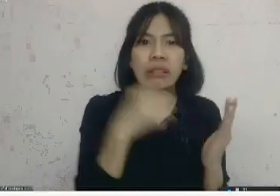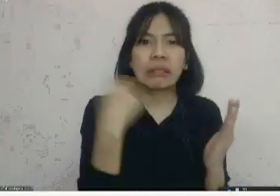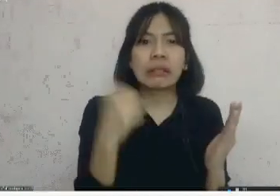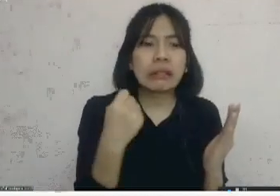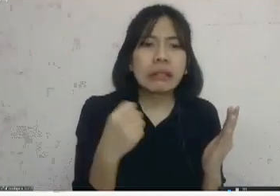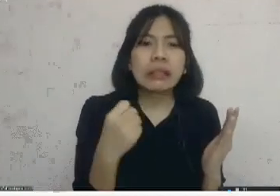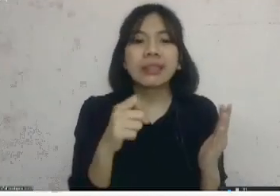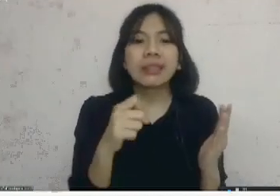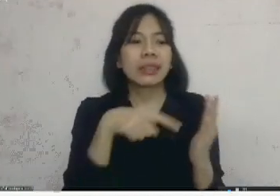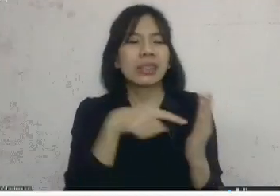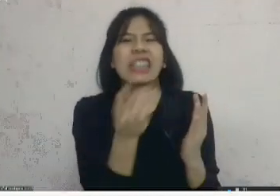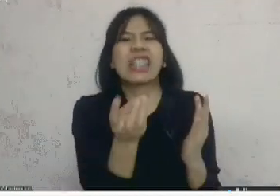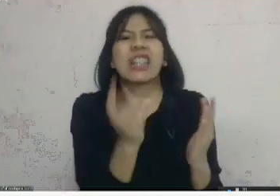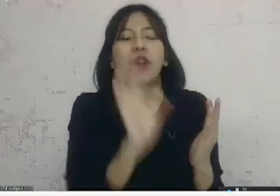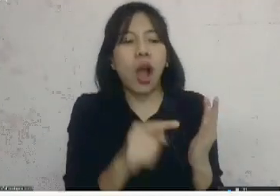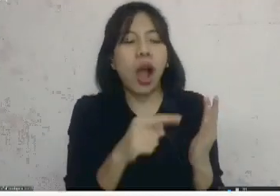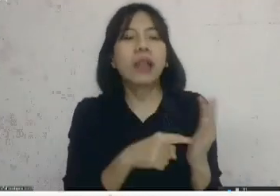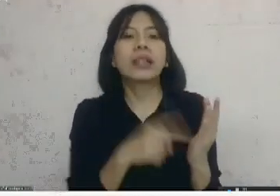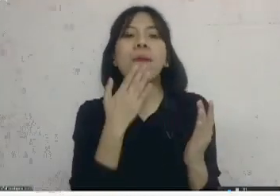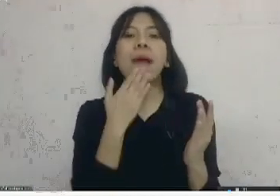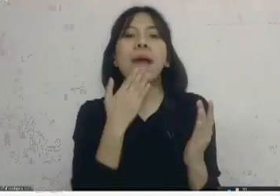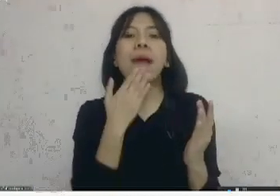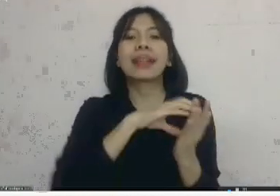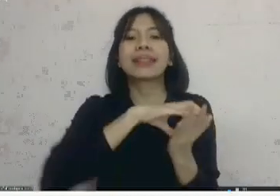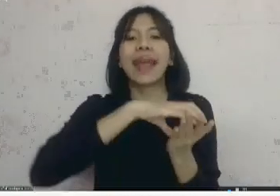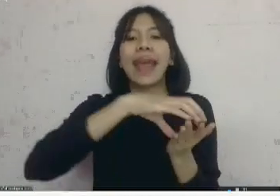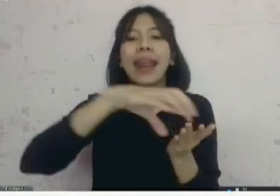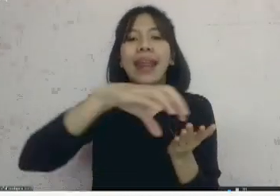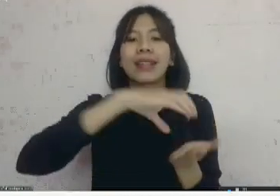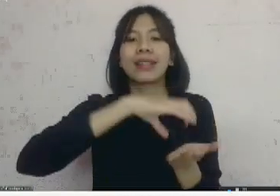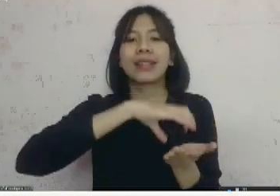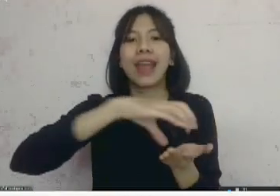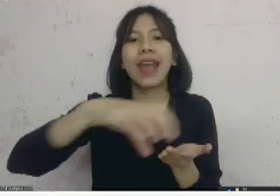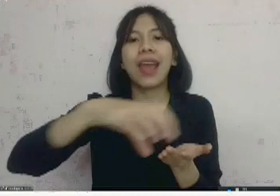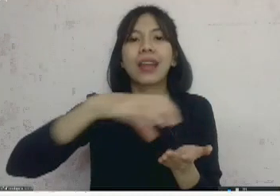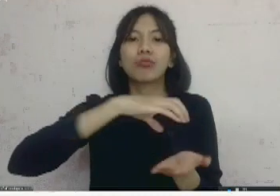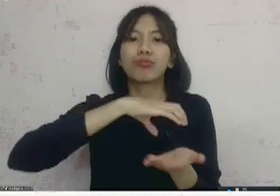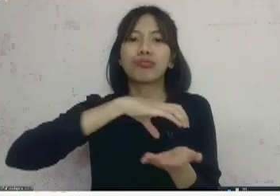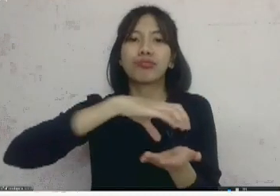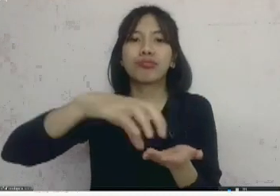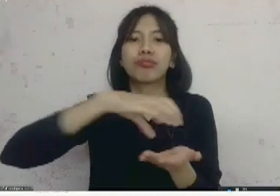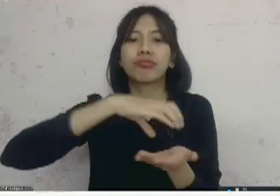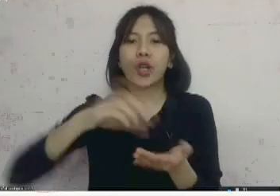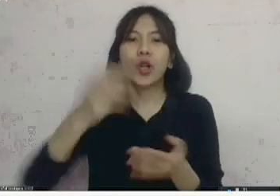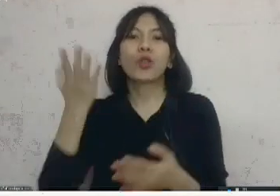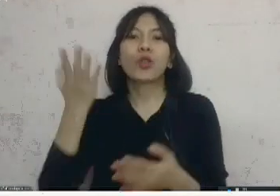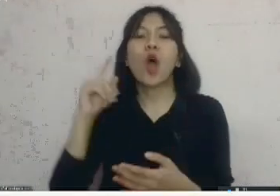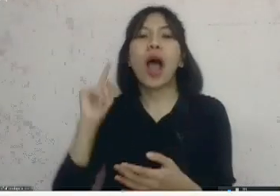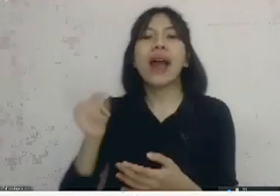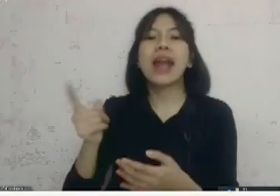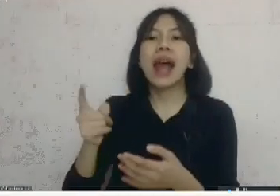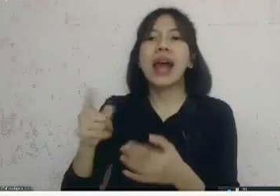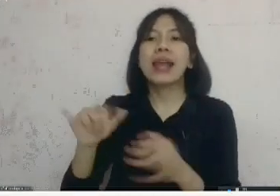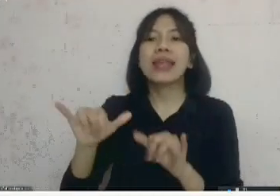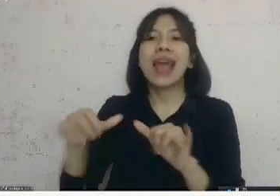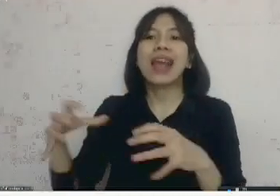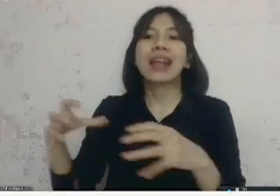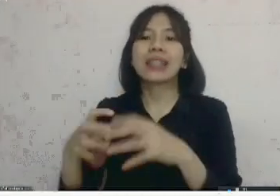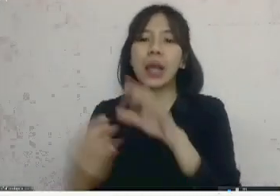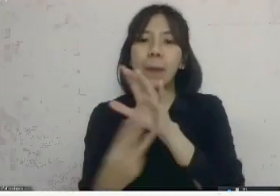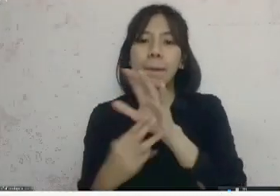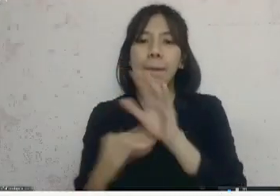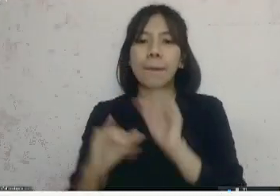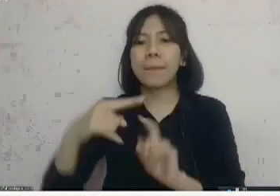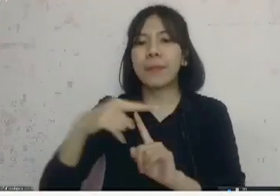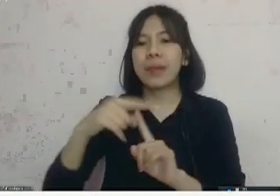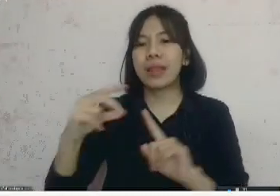satu halaman demi satu halaman gitu ya audiobook juga kita waktu itu ada Yesan Mitra Netra untuk mengkonversi jadi audiobook